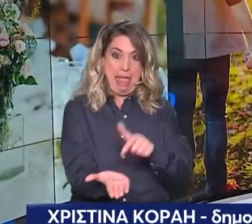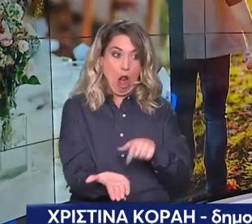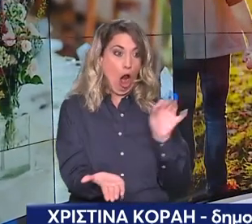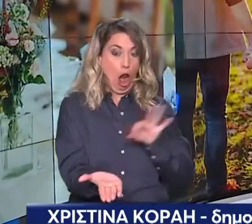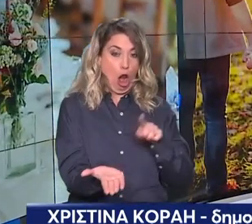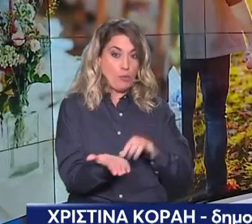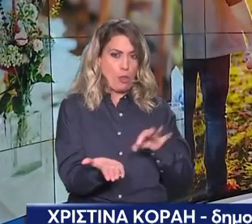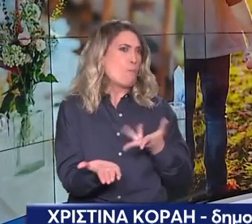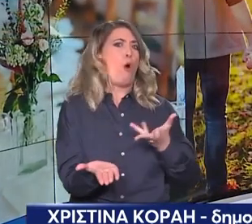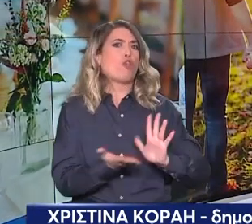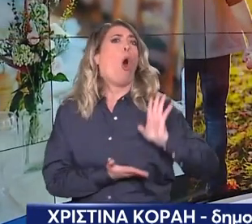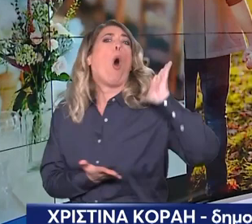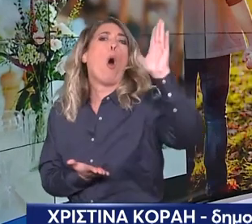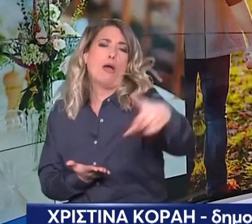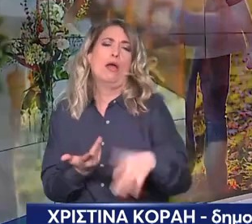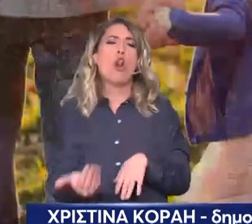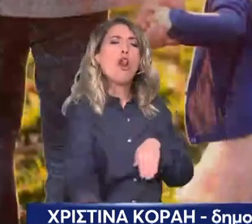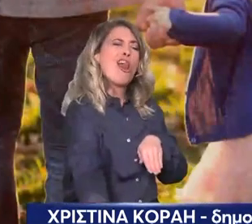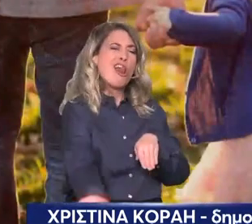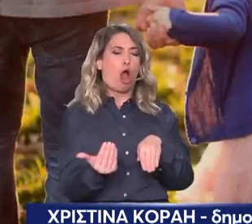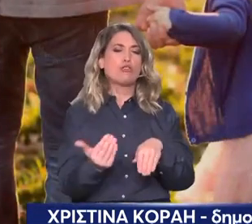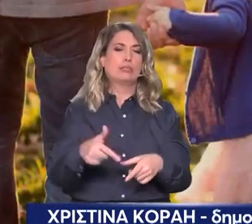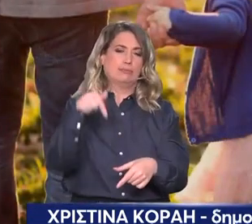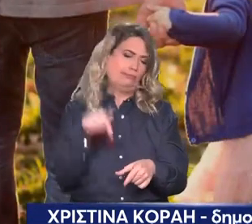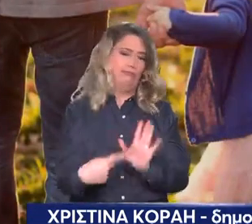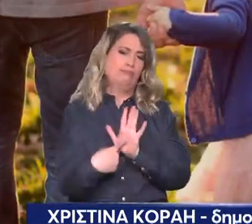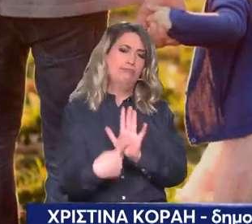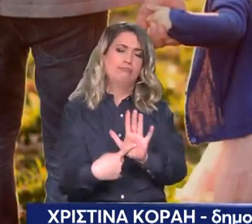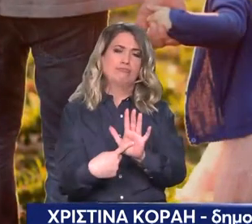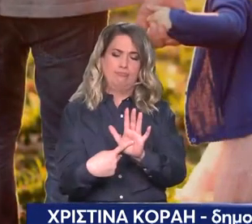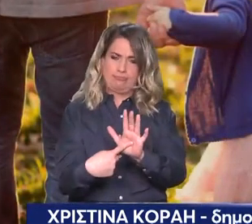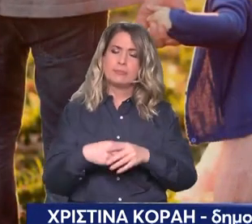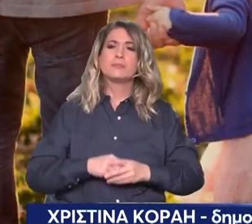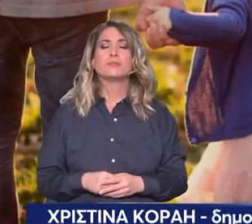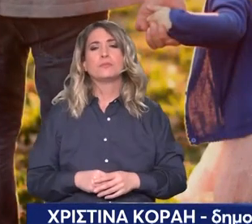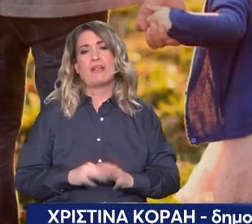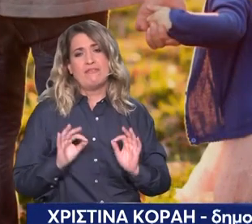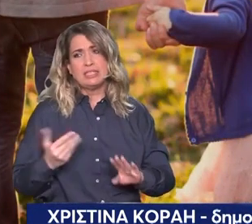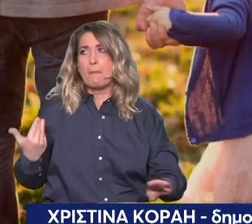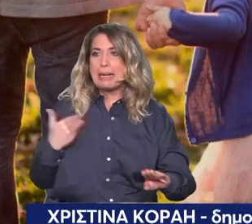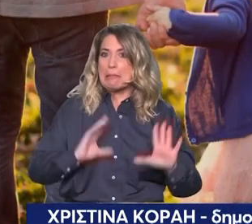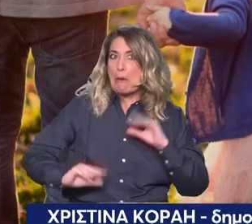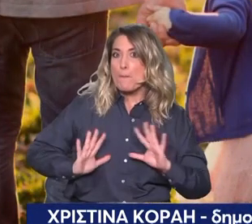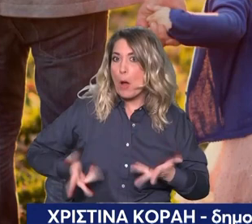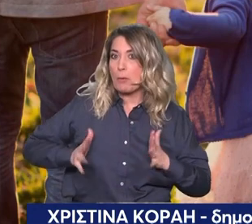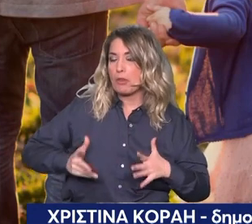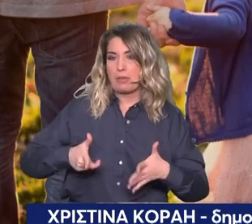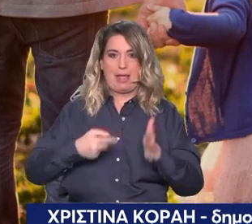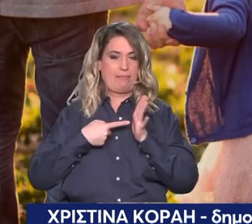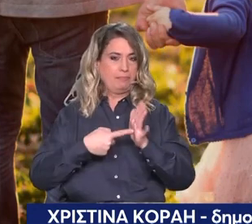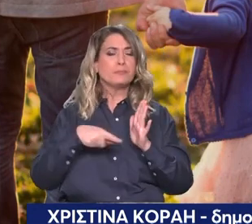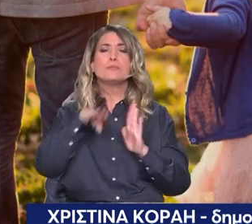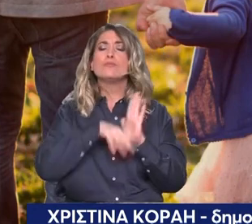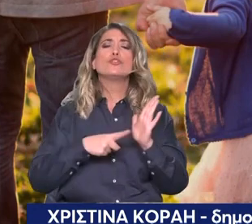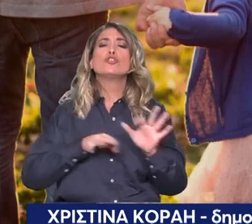πλέον θα ξαναπάει την όλη ιστορία πίσω. Έχει ανοίξει, τη συζητάμε πάρα πολύ καιρό. Τι προβλέπει λοιπόν, έχει